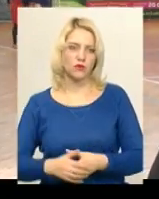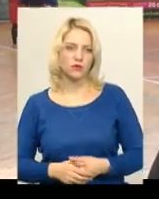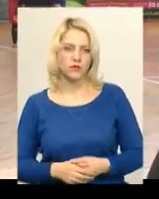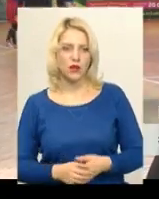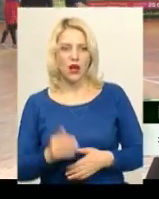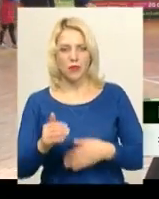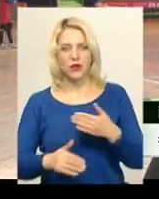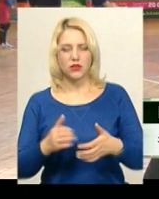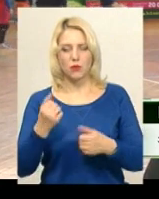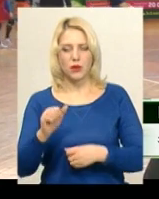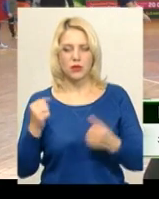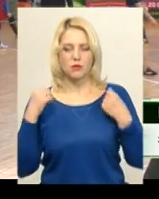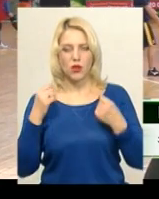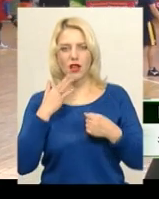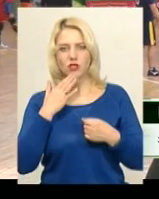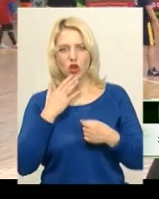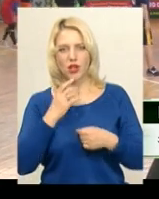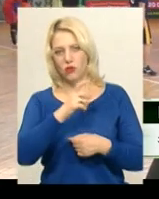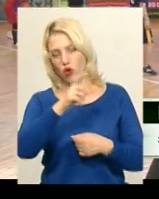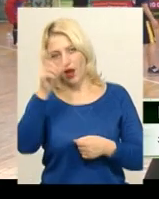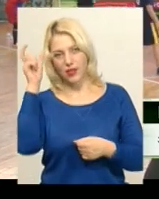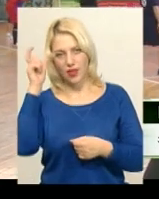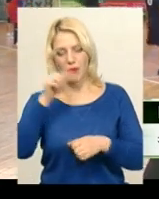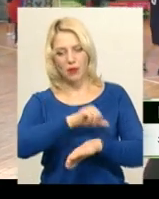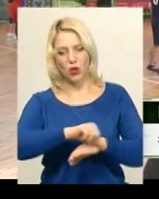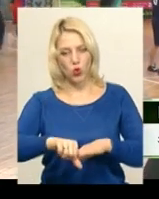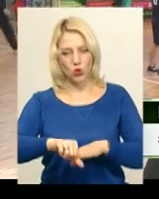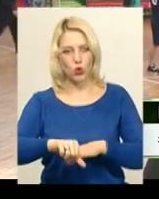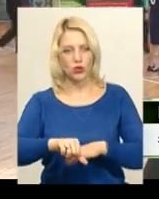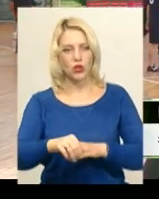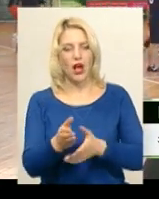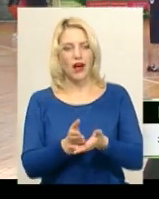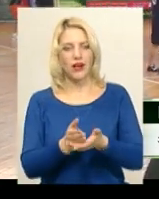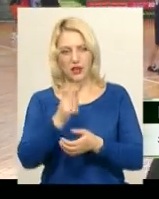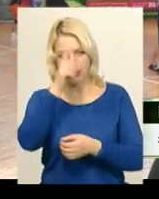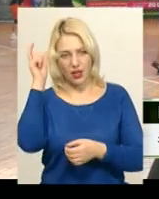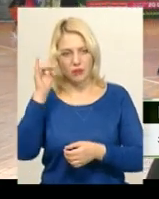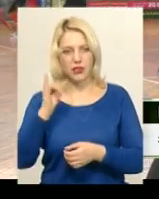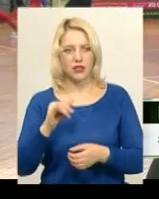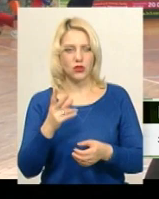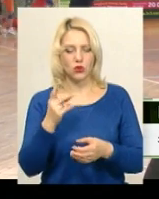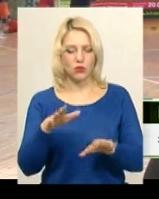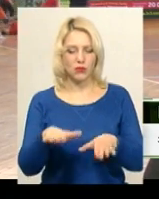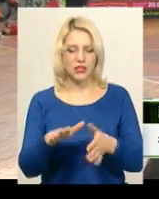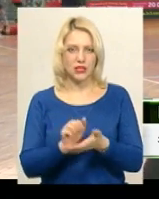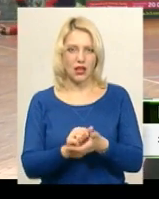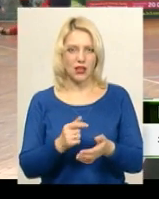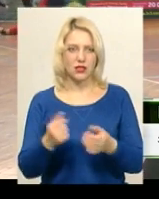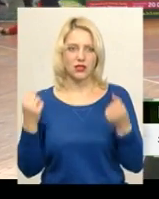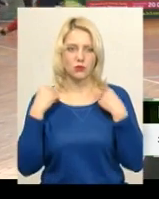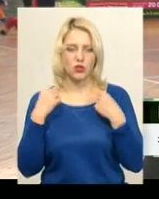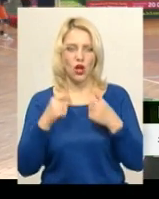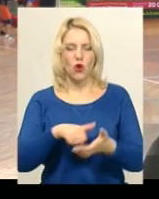перемогли спортсмени Національної академії, прикордонної академії. Друге місце зайняли спортсмени головного